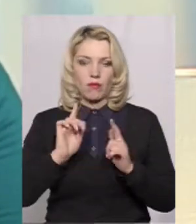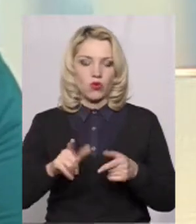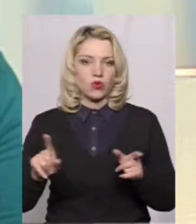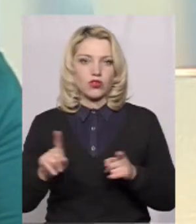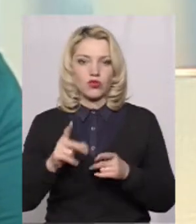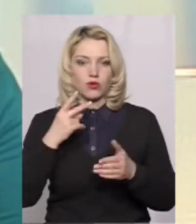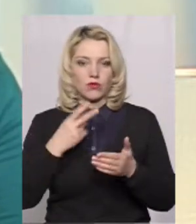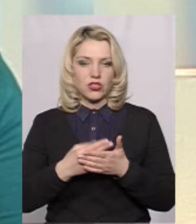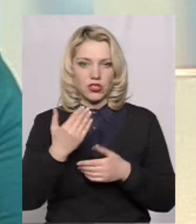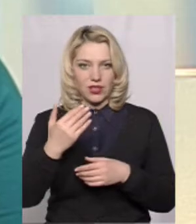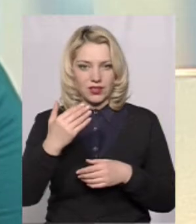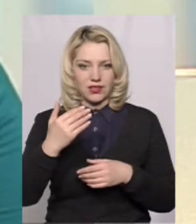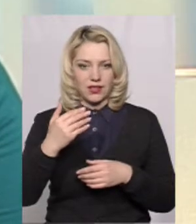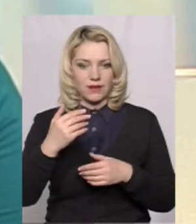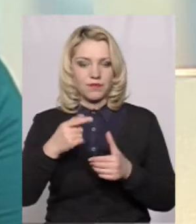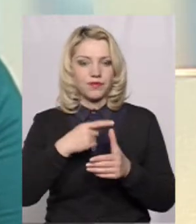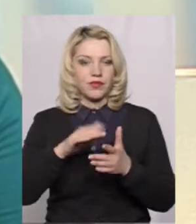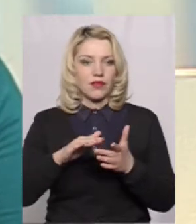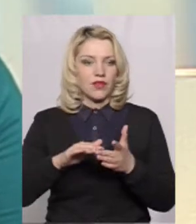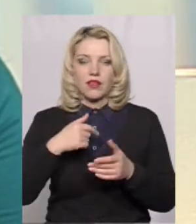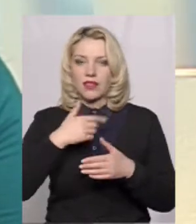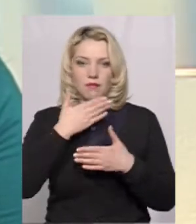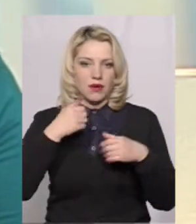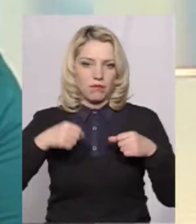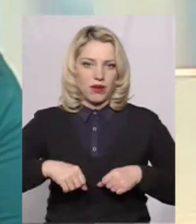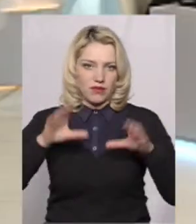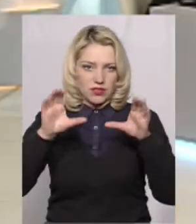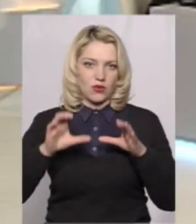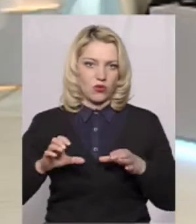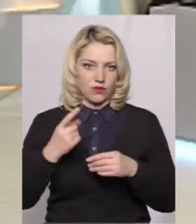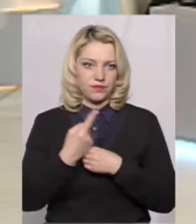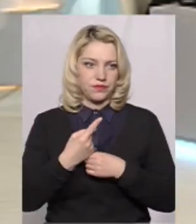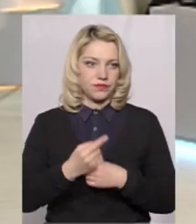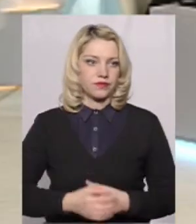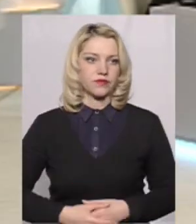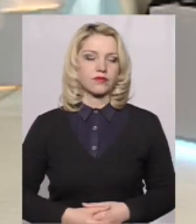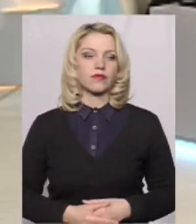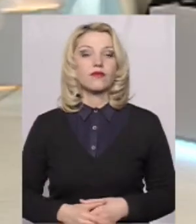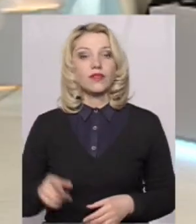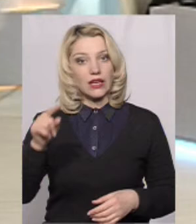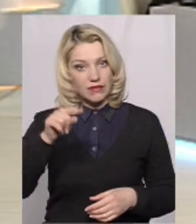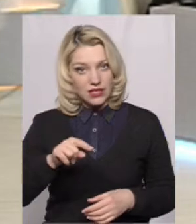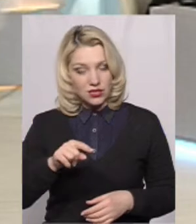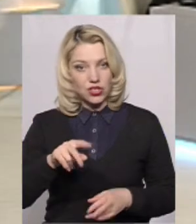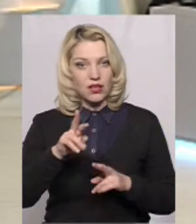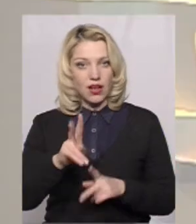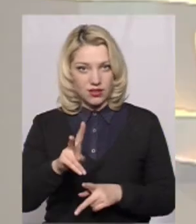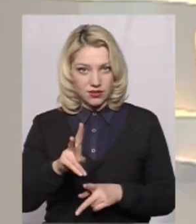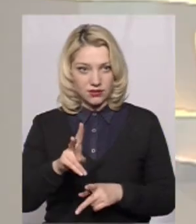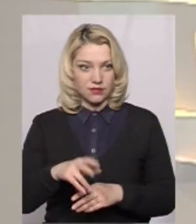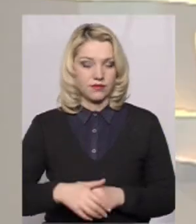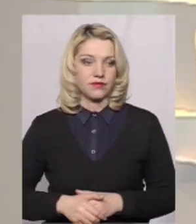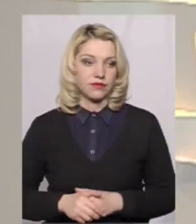бачили їх відомості. Ми не можемо цього зробити. І, все ж, як